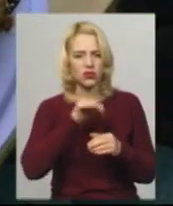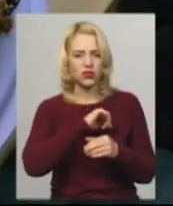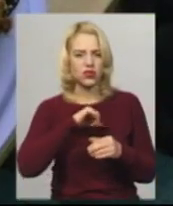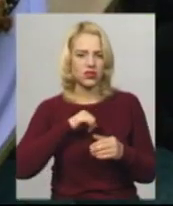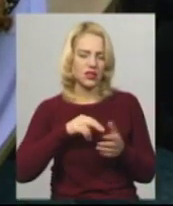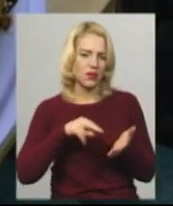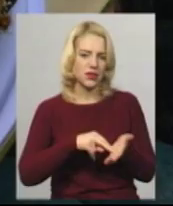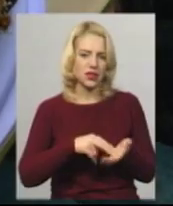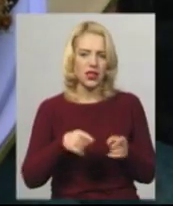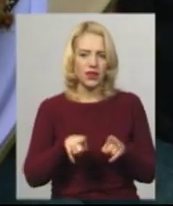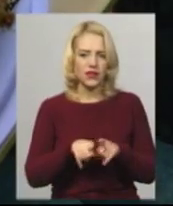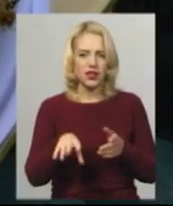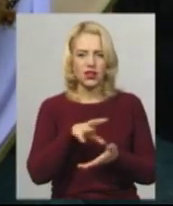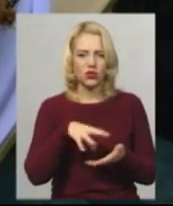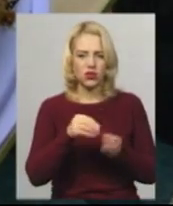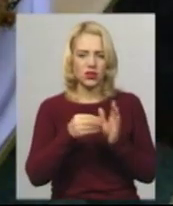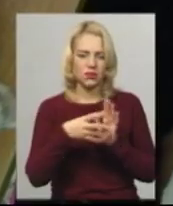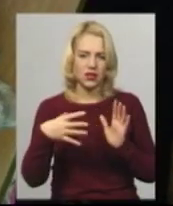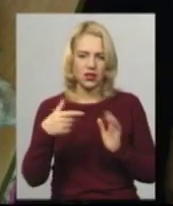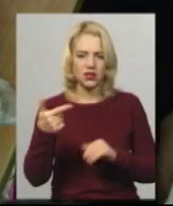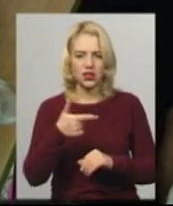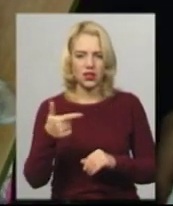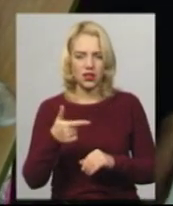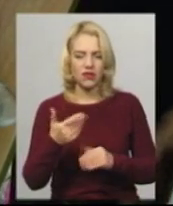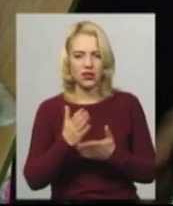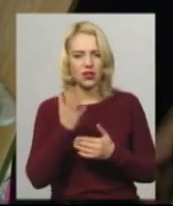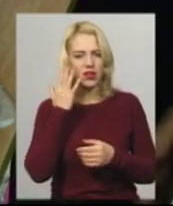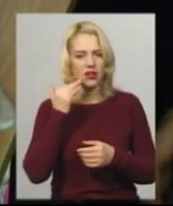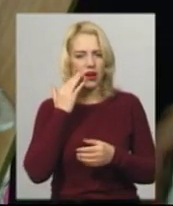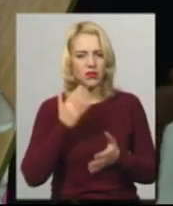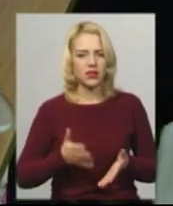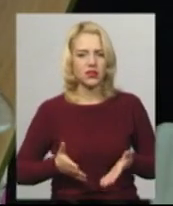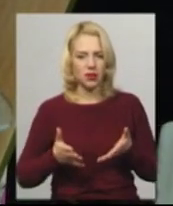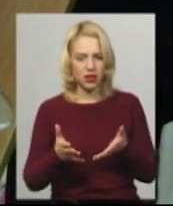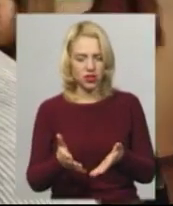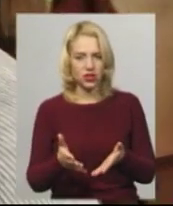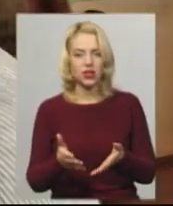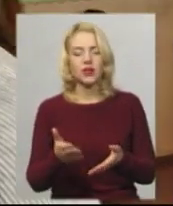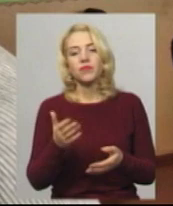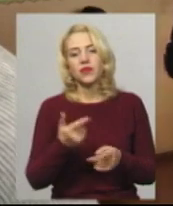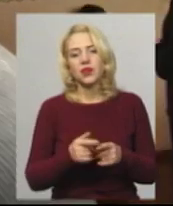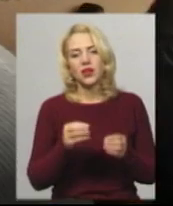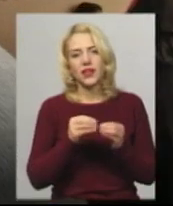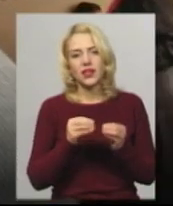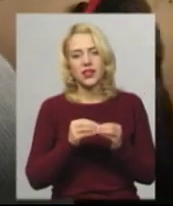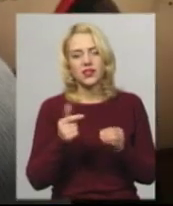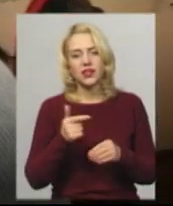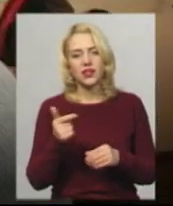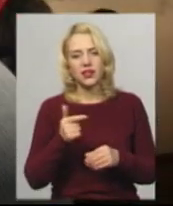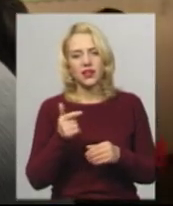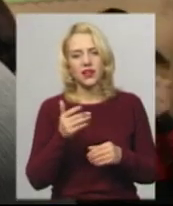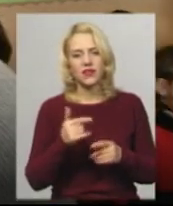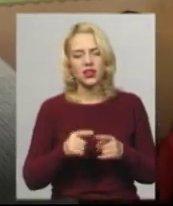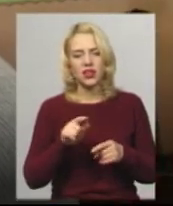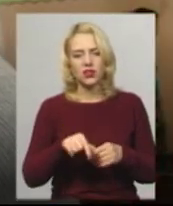Такий тортик, наприклад, 15 гривень, є яблука запечені, по 10 гривень. І